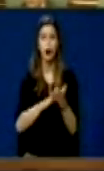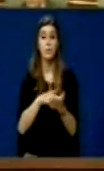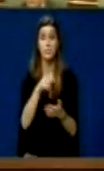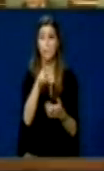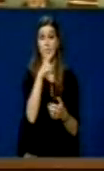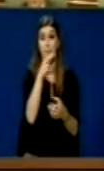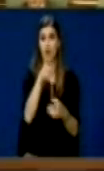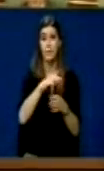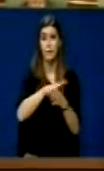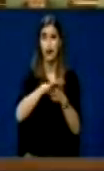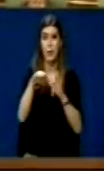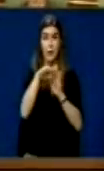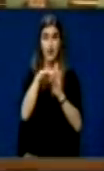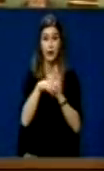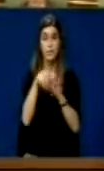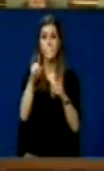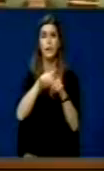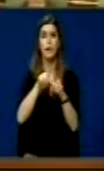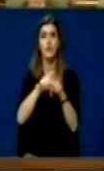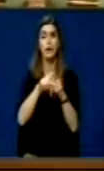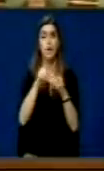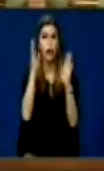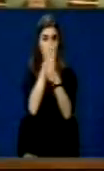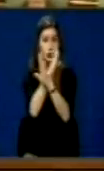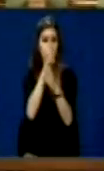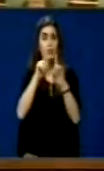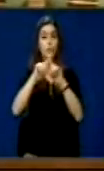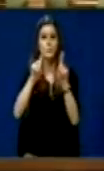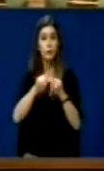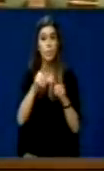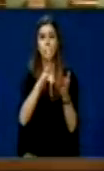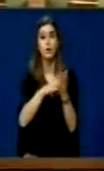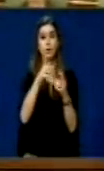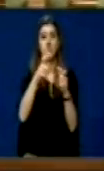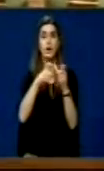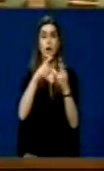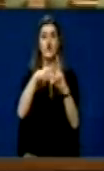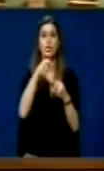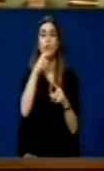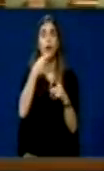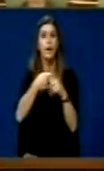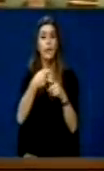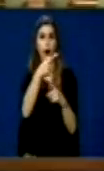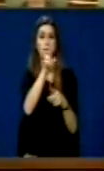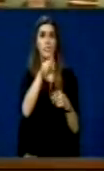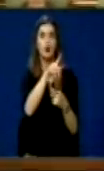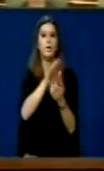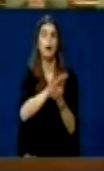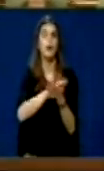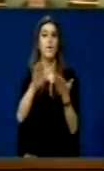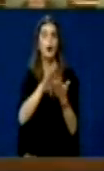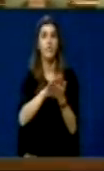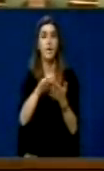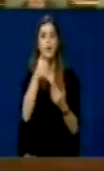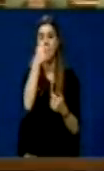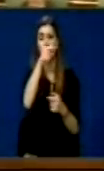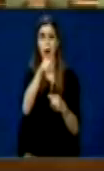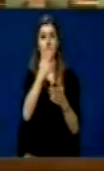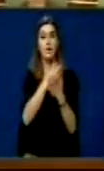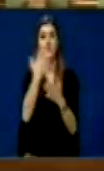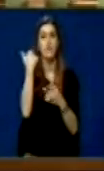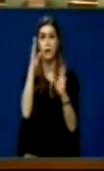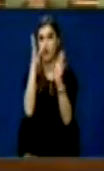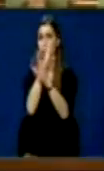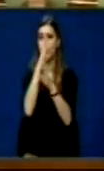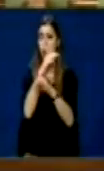të fale edhe spionazhi, këtu do të përfiton të shiku, përshkak se shiku ka ushtruar një aktivitet spionazhi